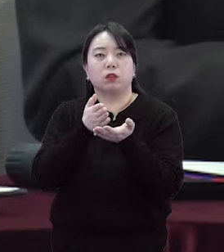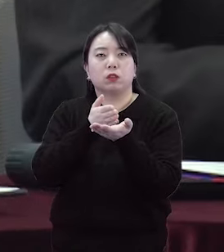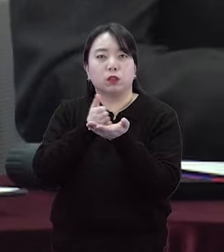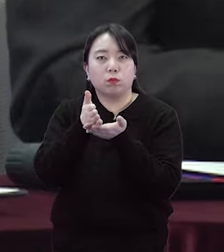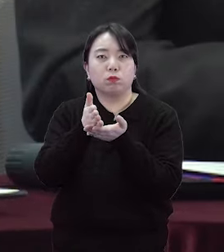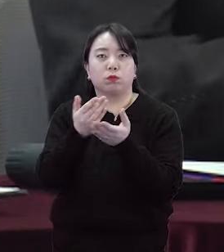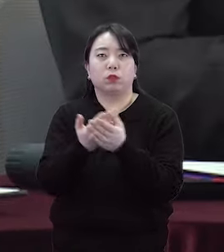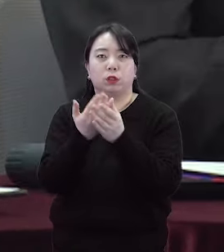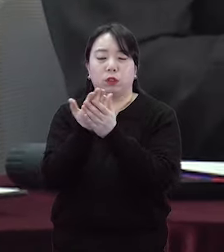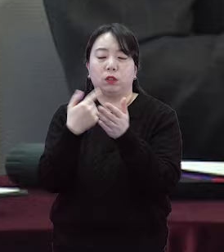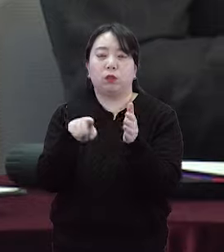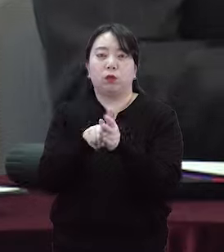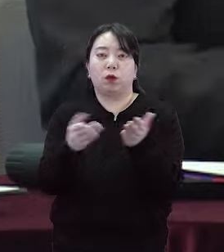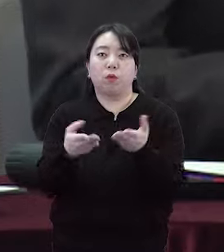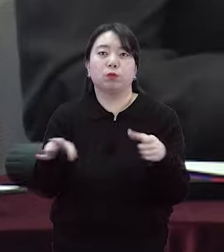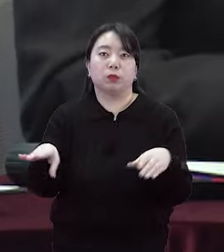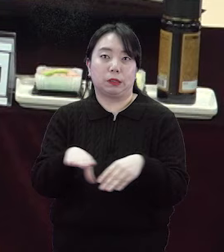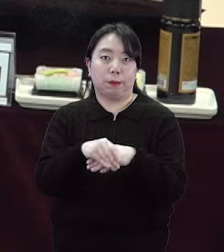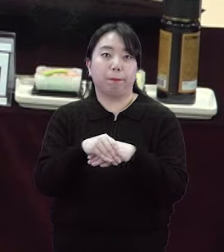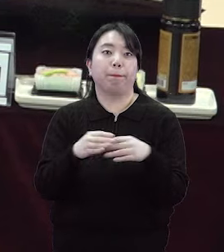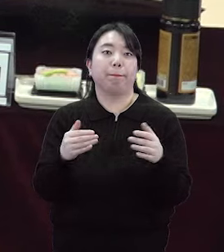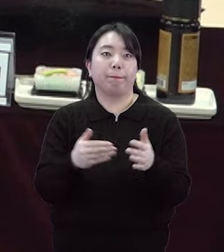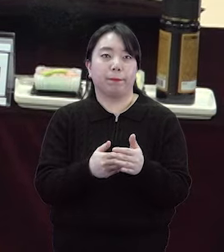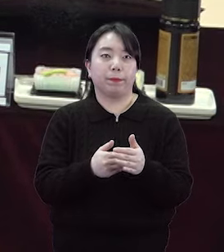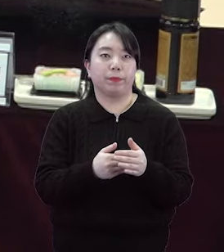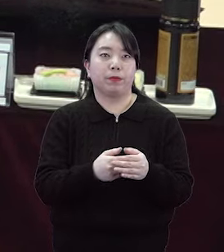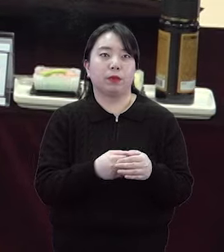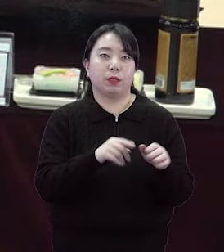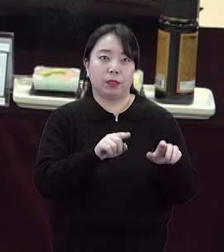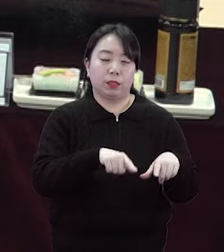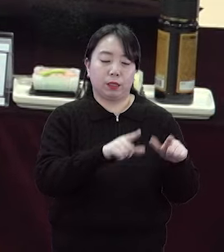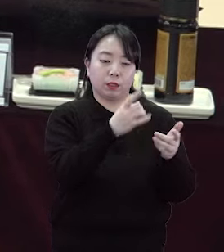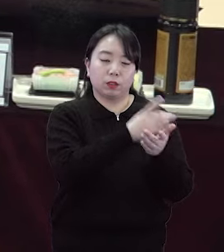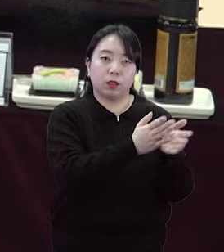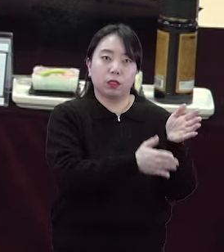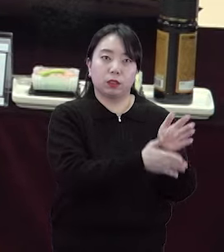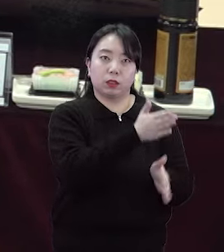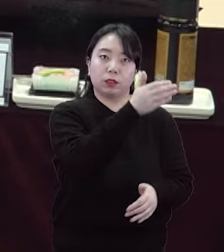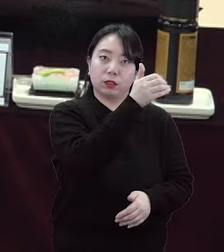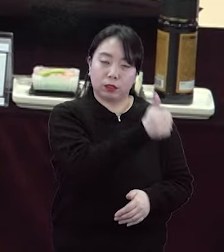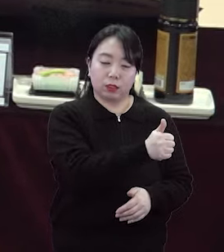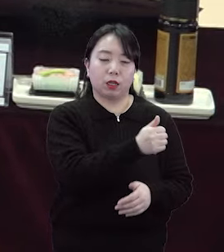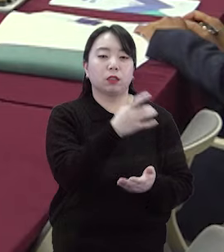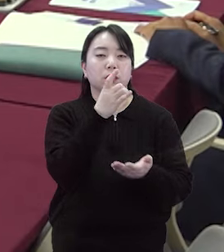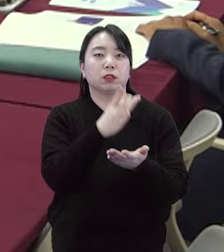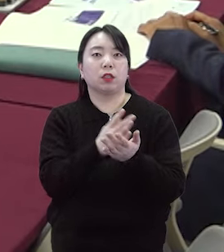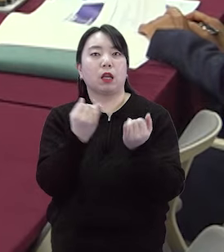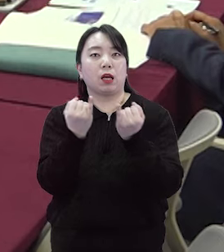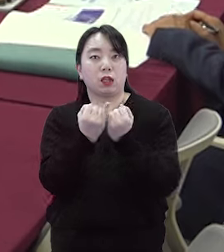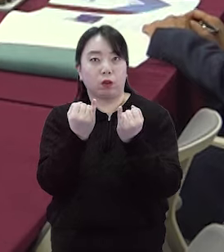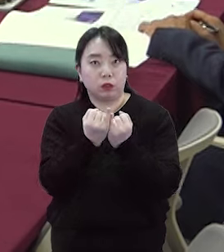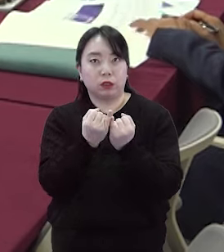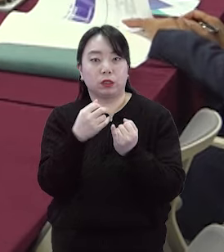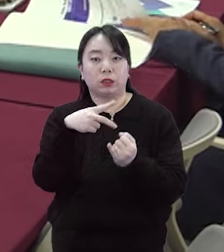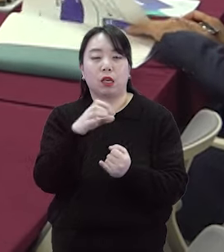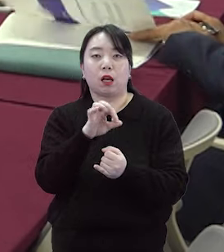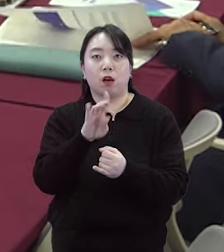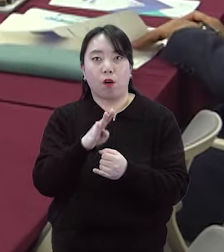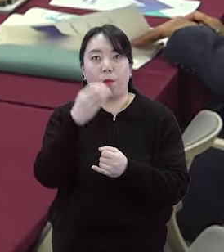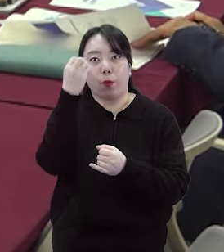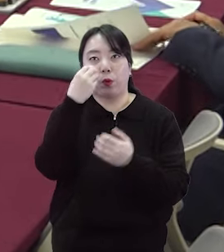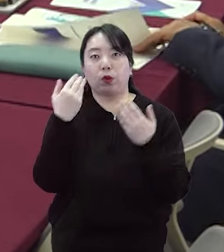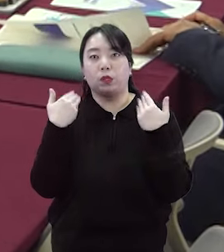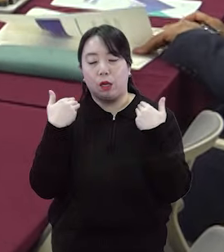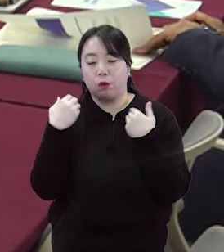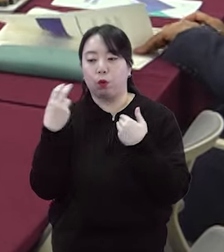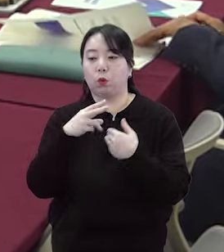양성을 위한 업무협약을 실시했습니다 이날 협약은 천안시장, 천안여자상업고 교장 5개